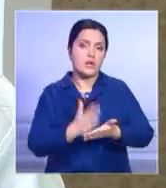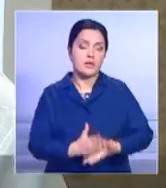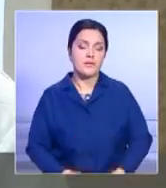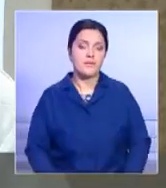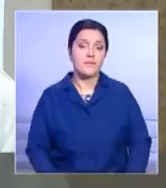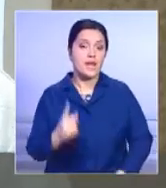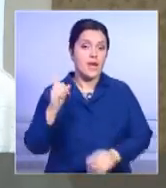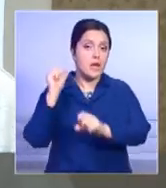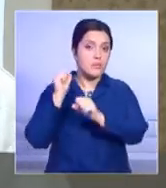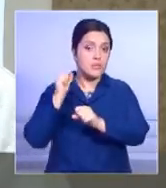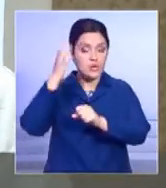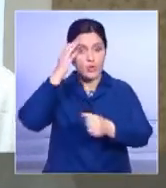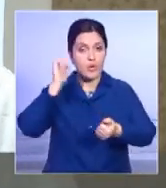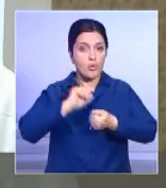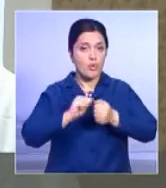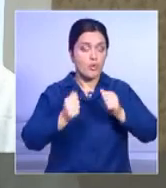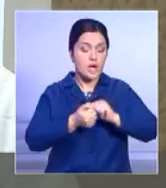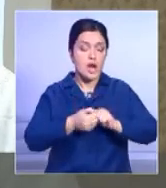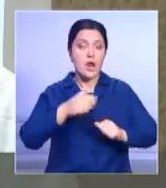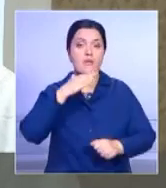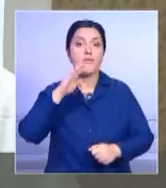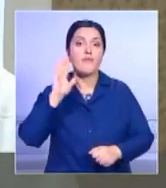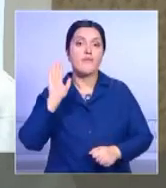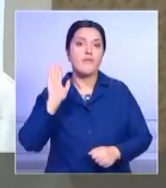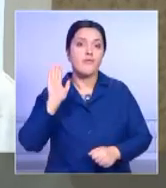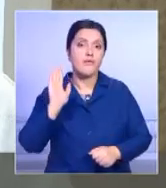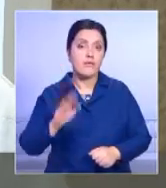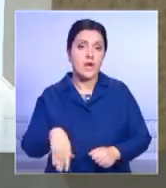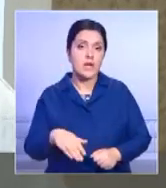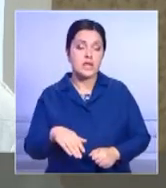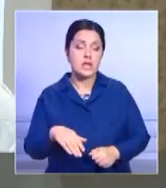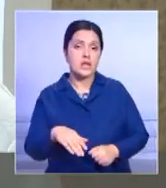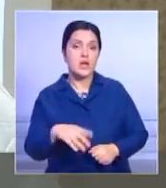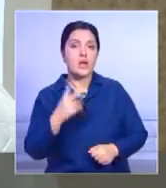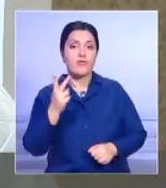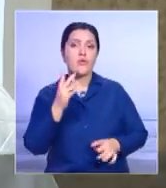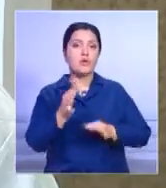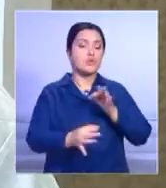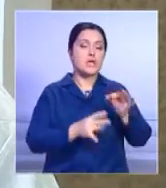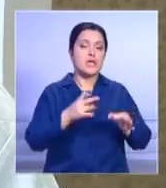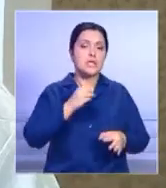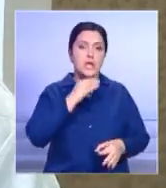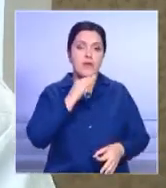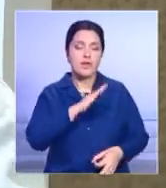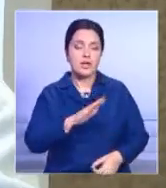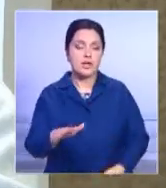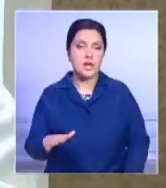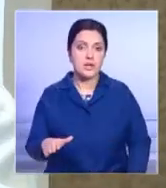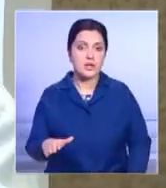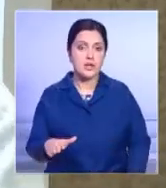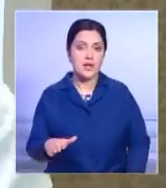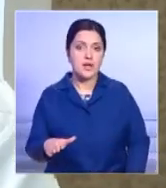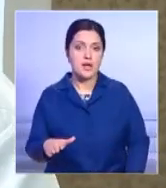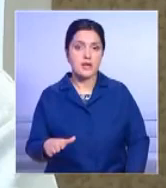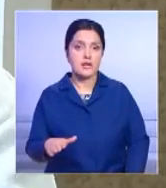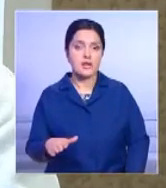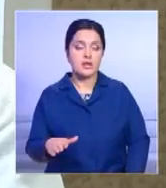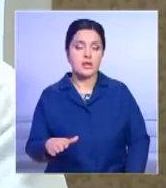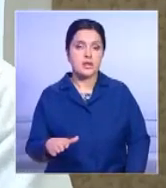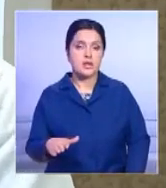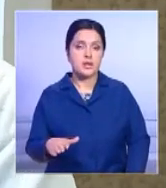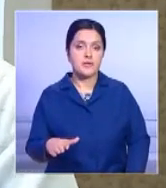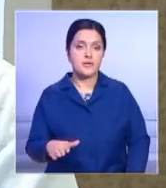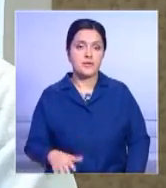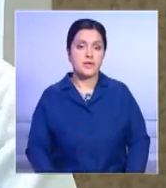хватит, сколько бы ни экономия, на двое суток не хватает. Это считается, что